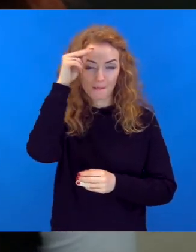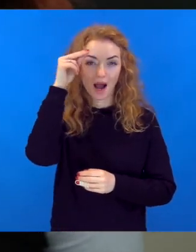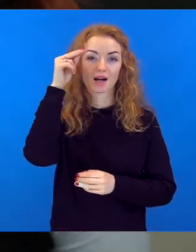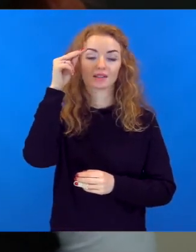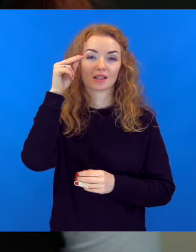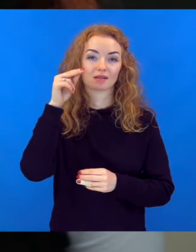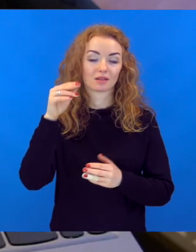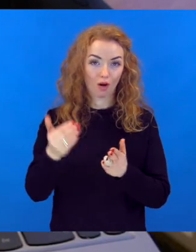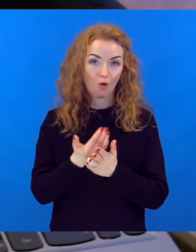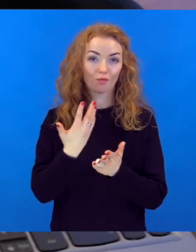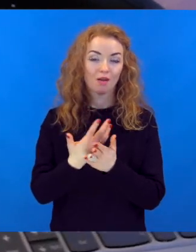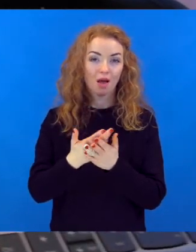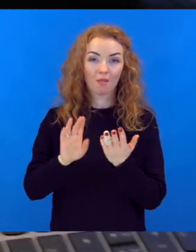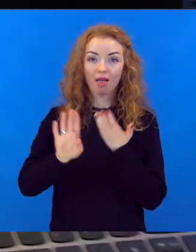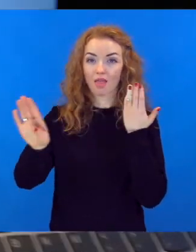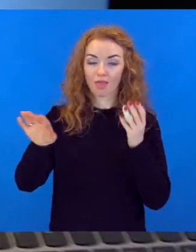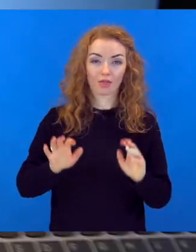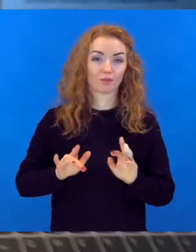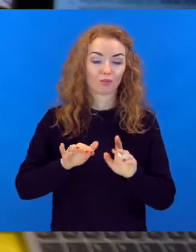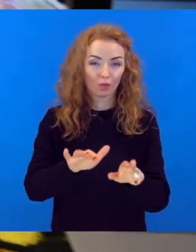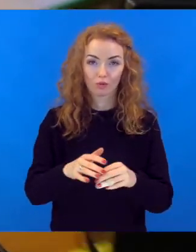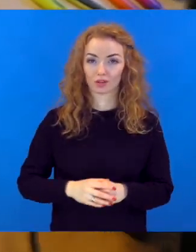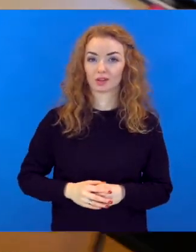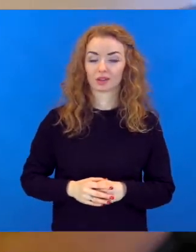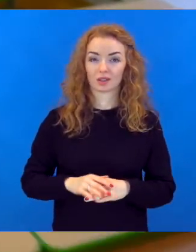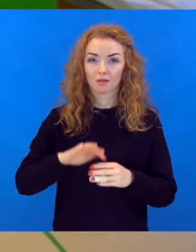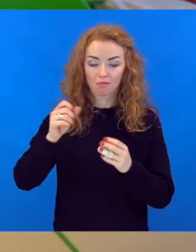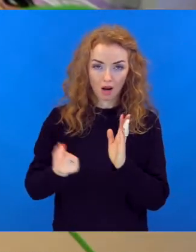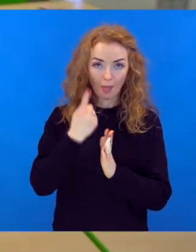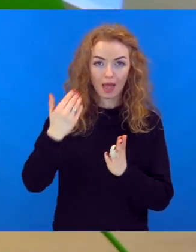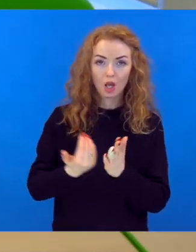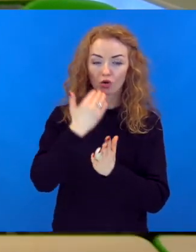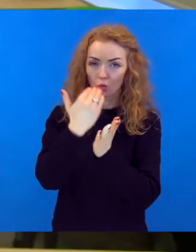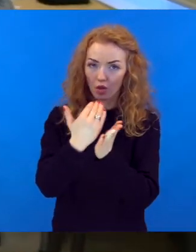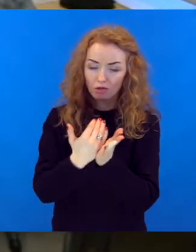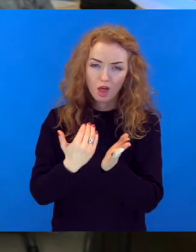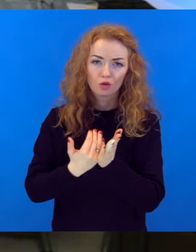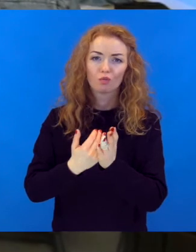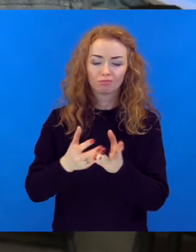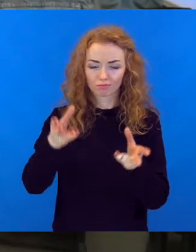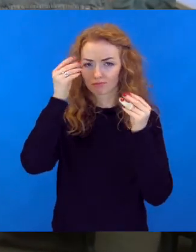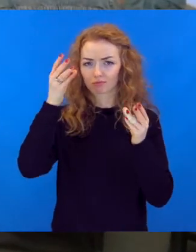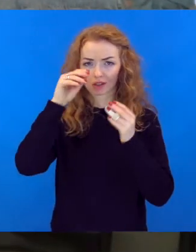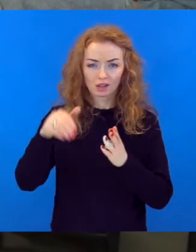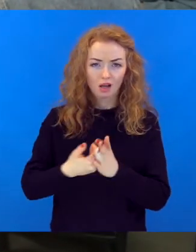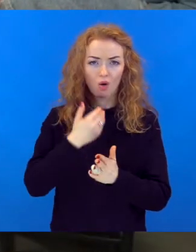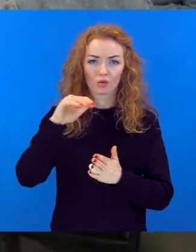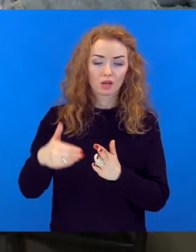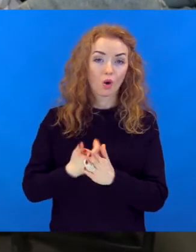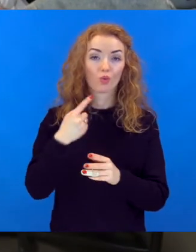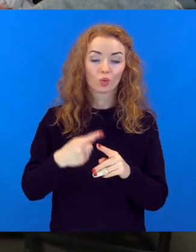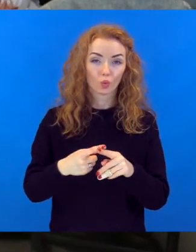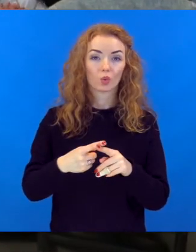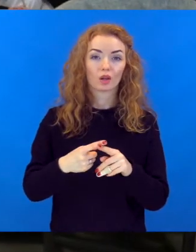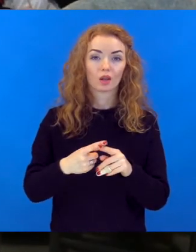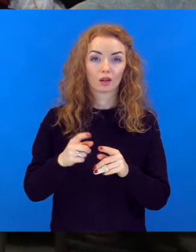sākās atālināties procesu, tu iemācies daudz ko jaunu. Sākās kaut kādas jaunas prasības, kaut kas tu iemācies vēl daudz ko jaunu.